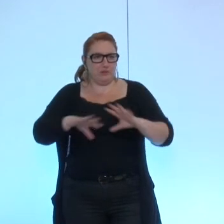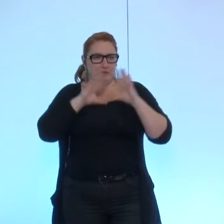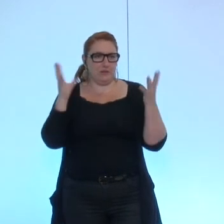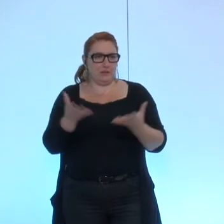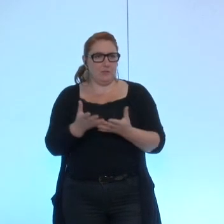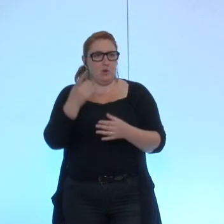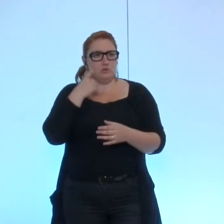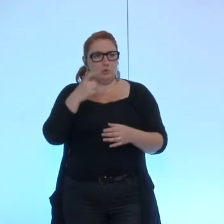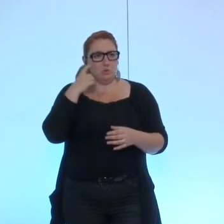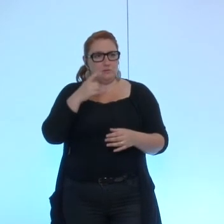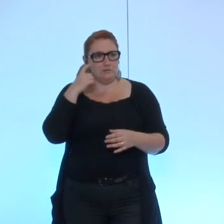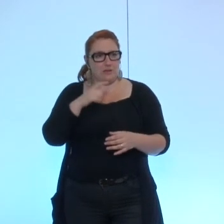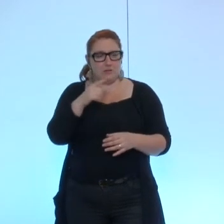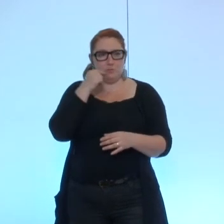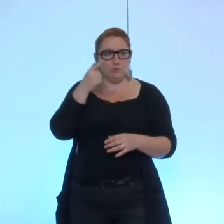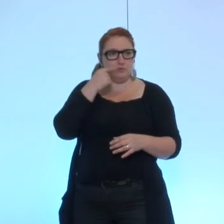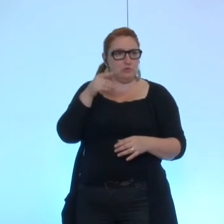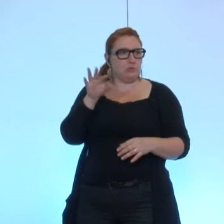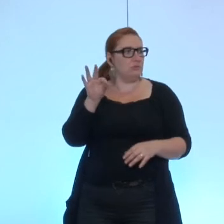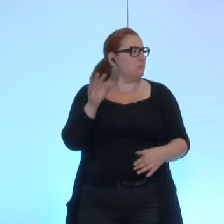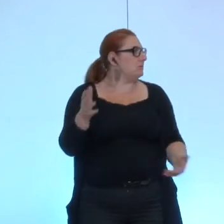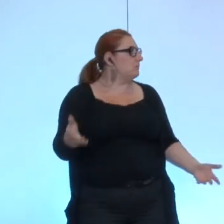je constate que monsieur Fristot